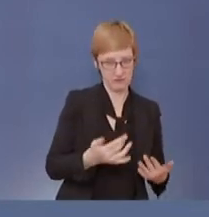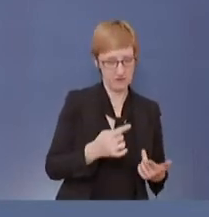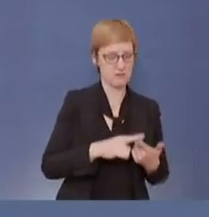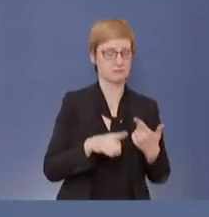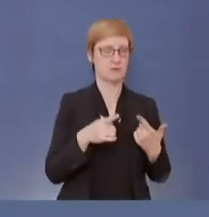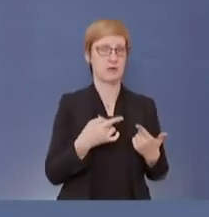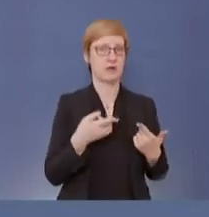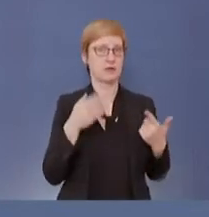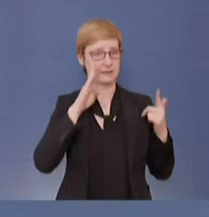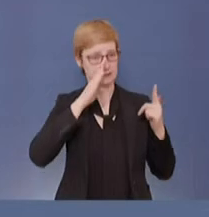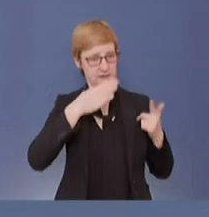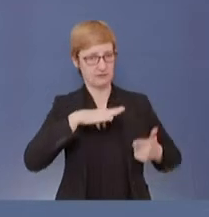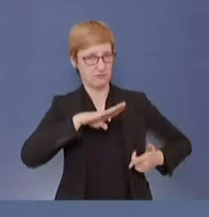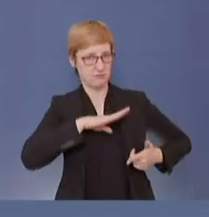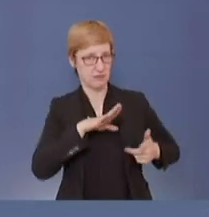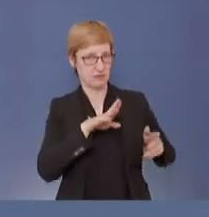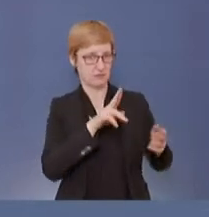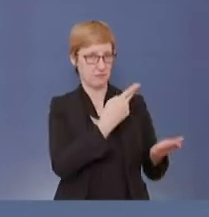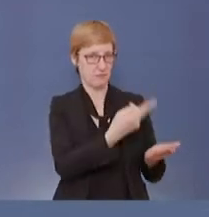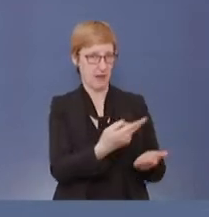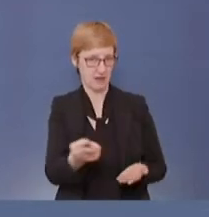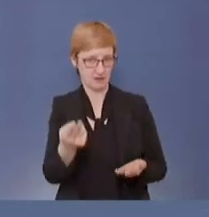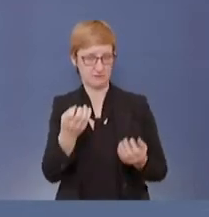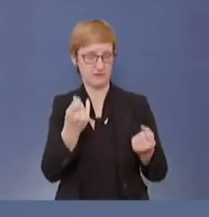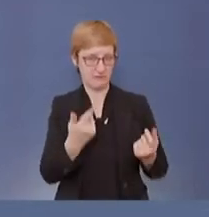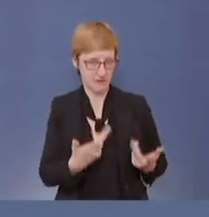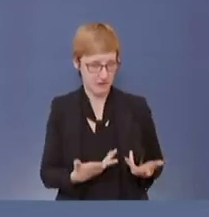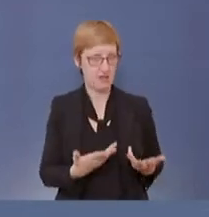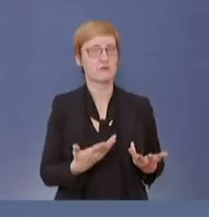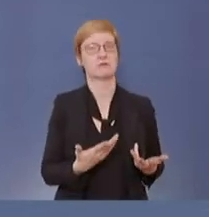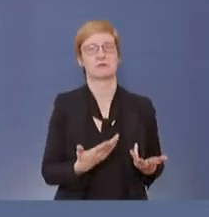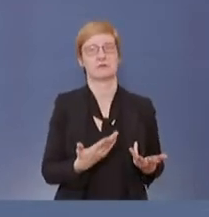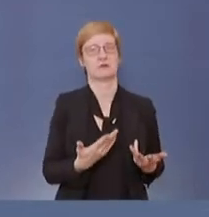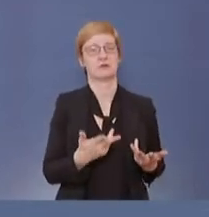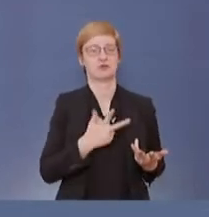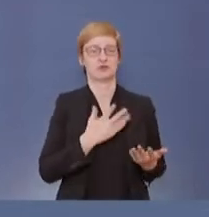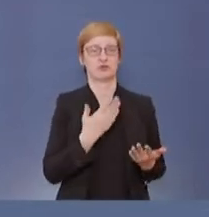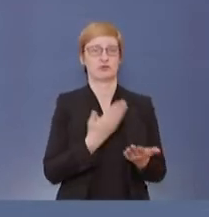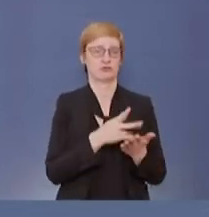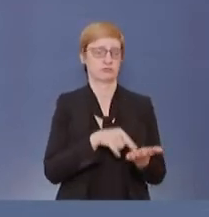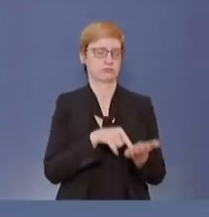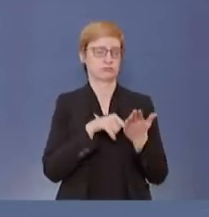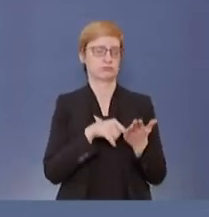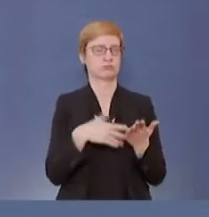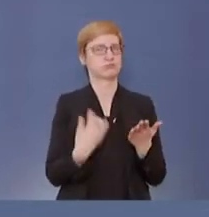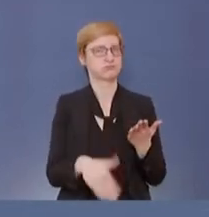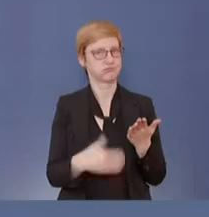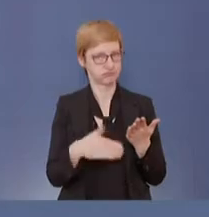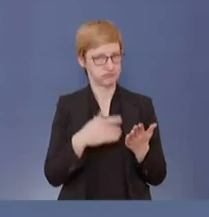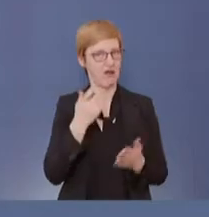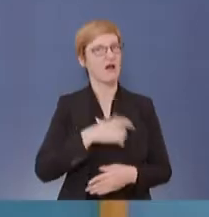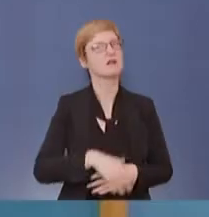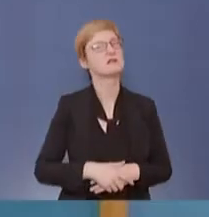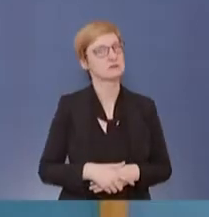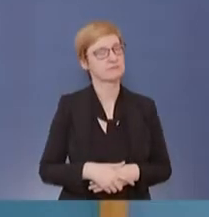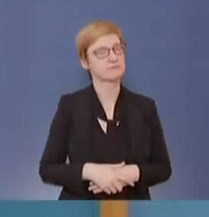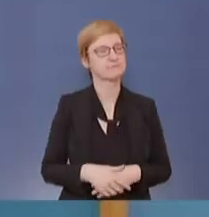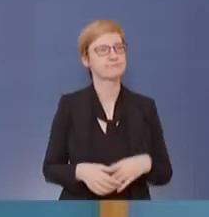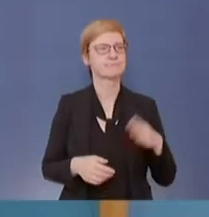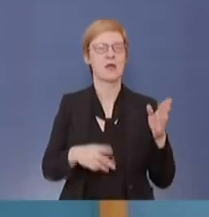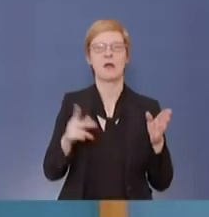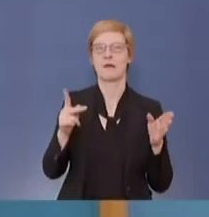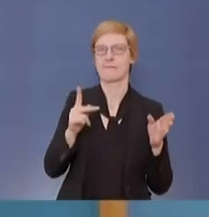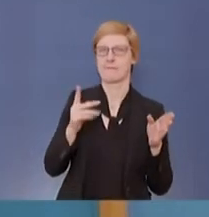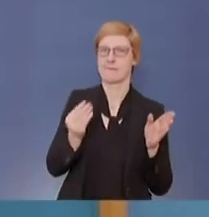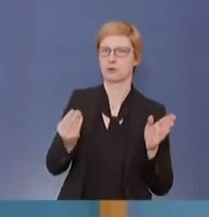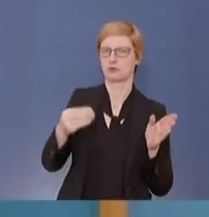Intensivbetten. Die sprechen für eine sehr, sehr ernste Lage. Ich darf das kurz ergänzen mit konkreten Zahlen, Herr